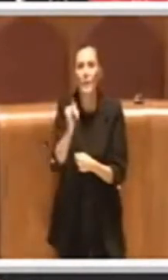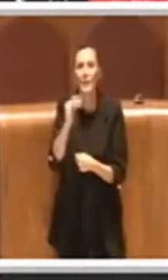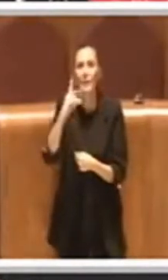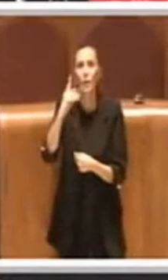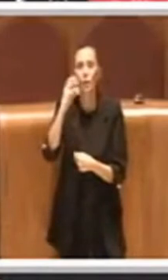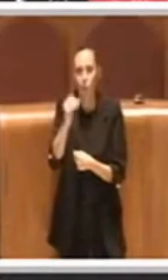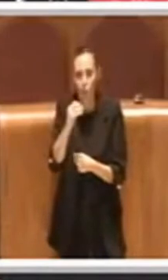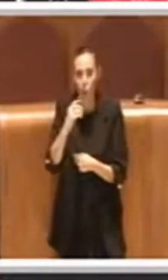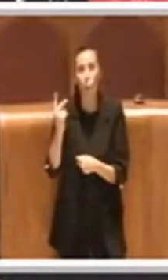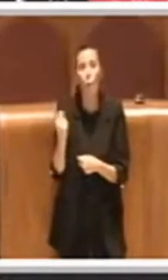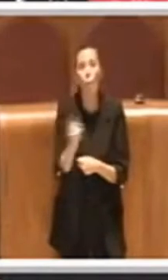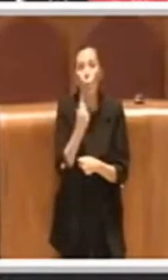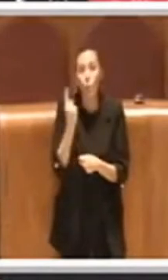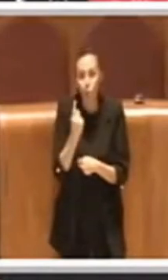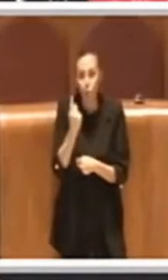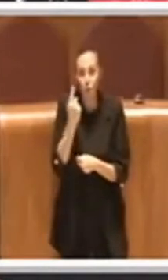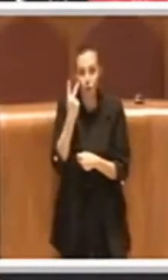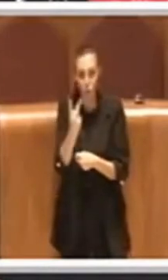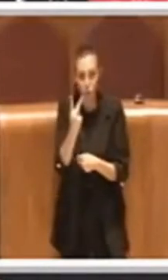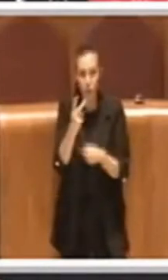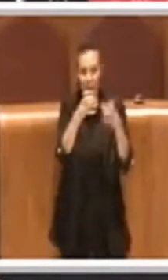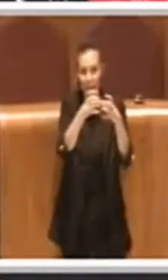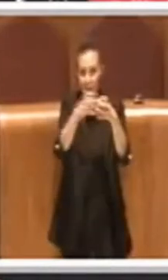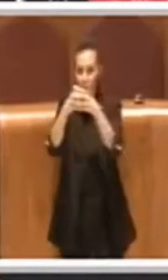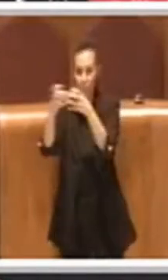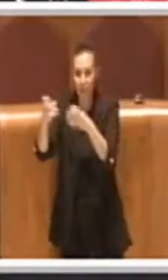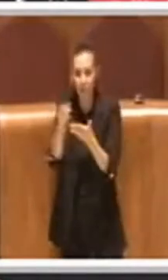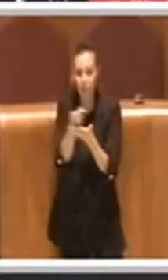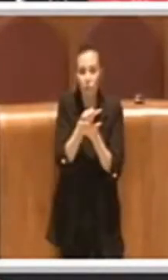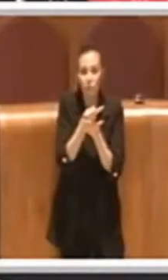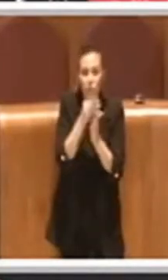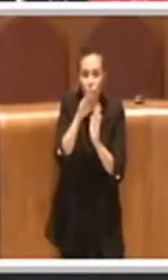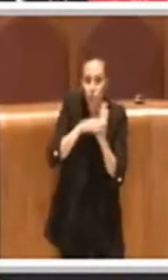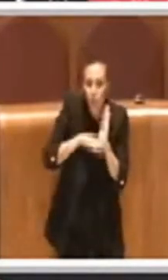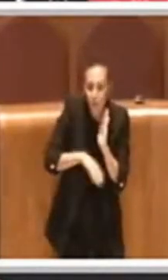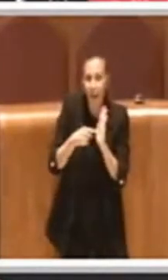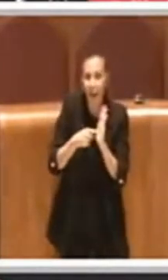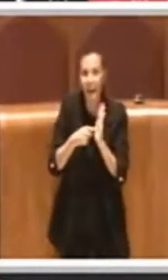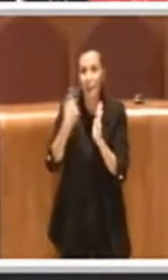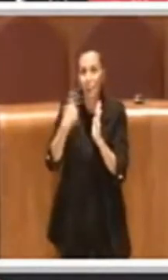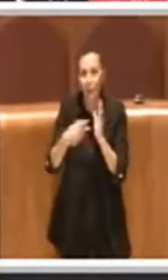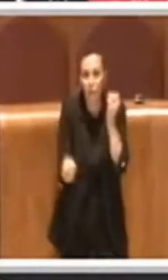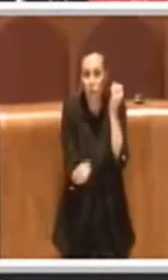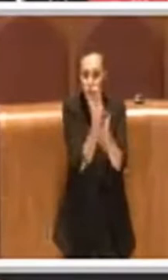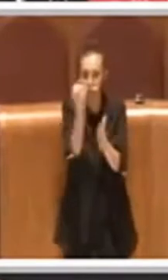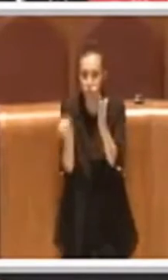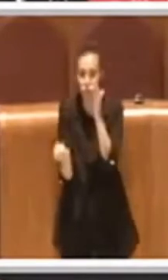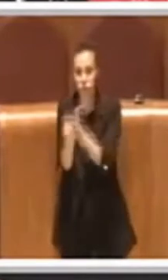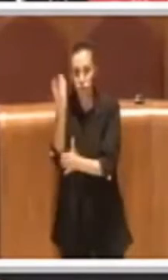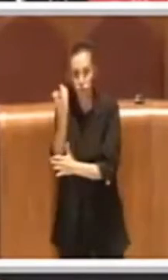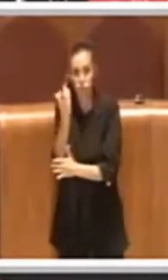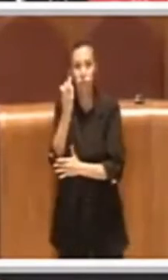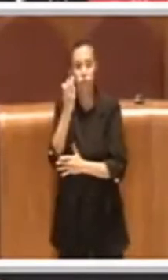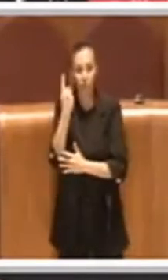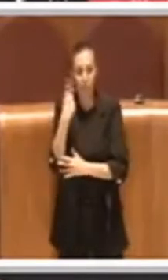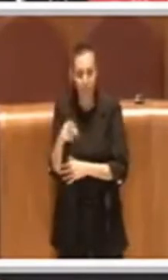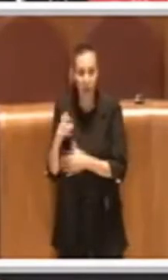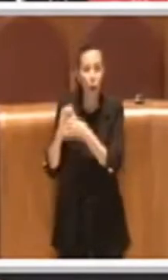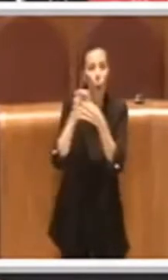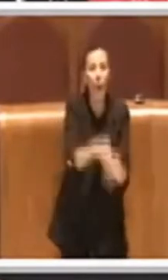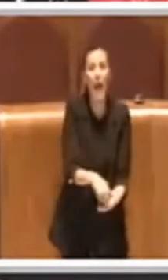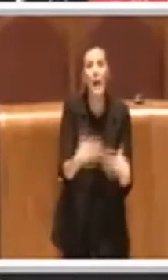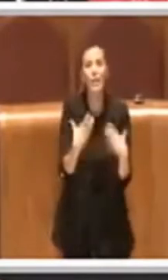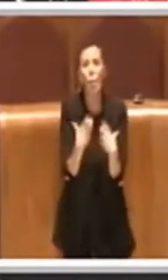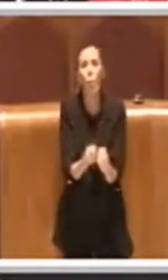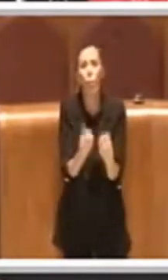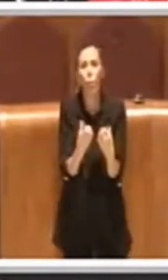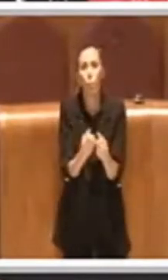due impianti che sono stati programmati da Roma Capitale ad essere realizzati sono proprio per l'umido.